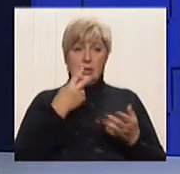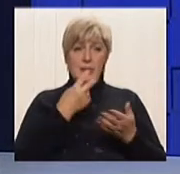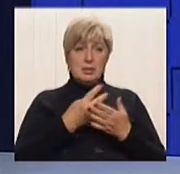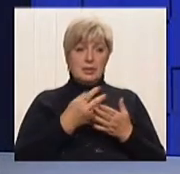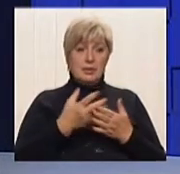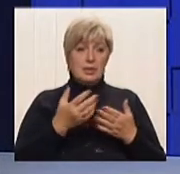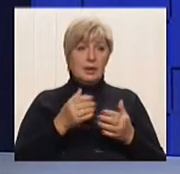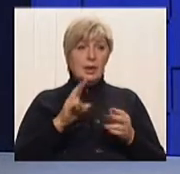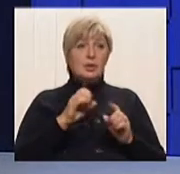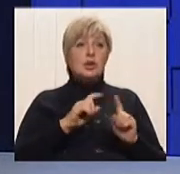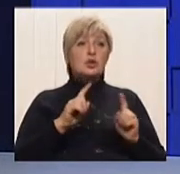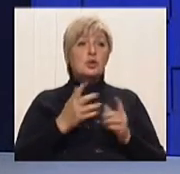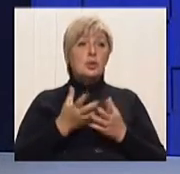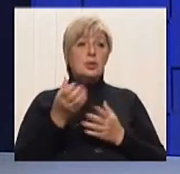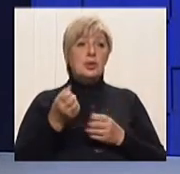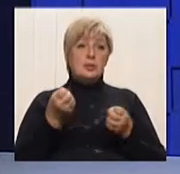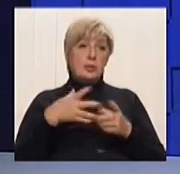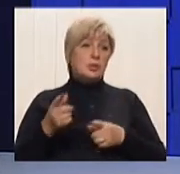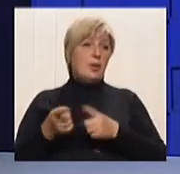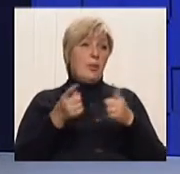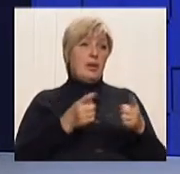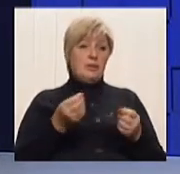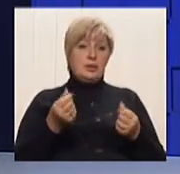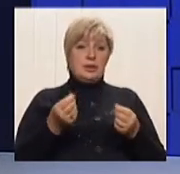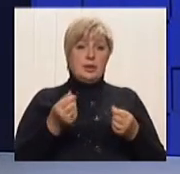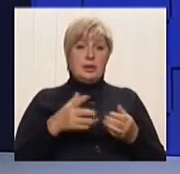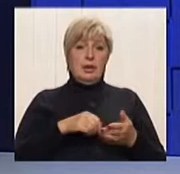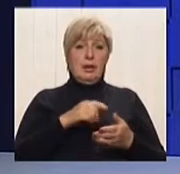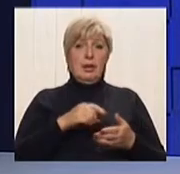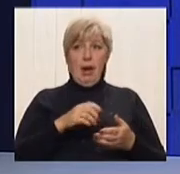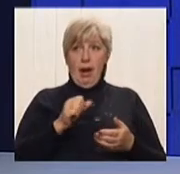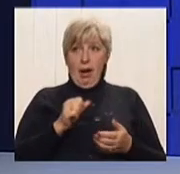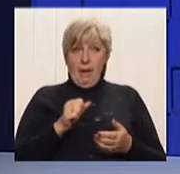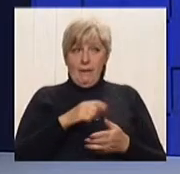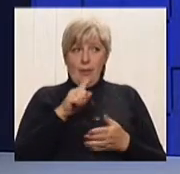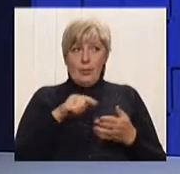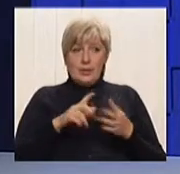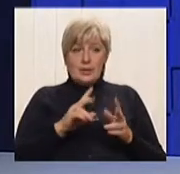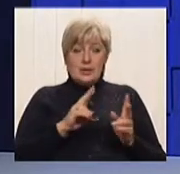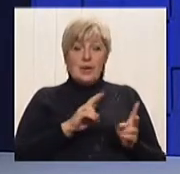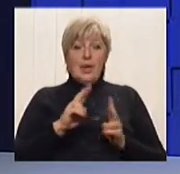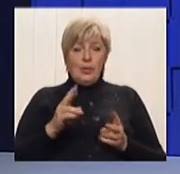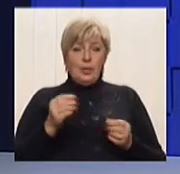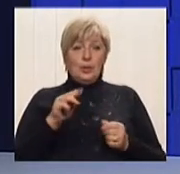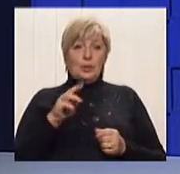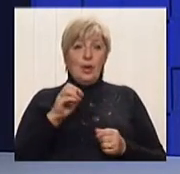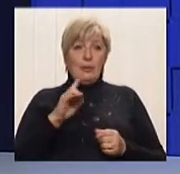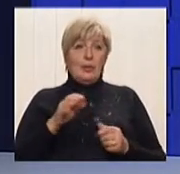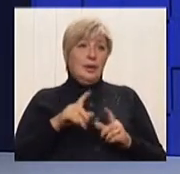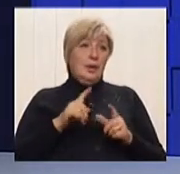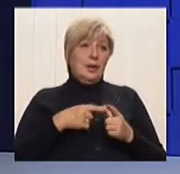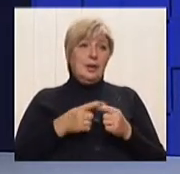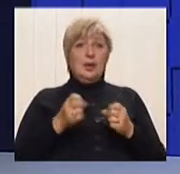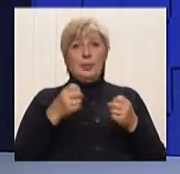що ми платимо? Просто перевод. І возникає питання, а за цей товар ми виплатили? Или ми просто благотворительний взнос